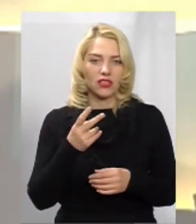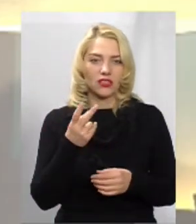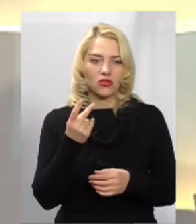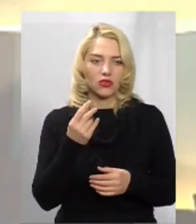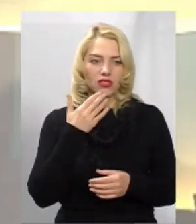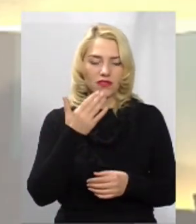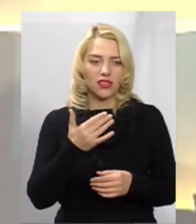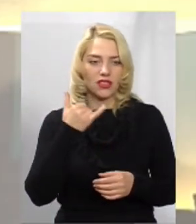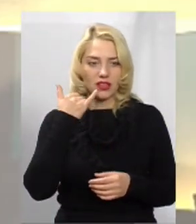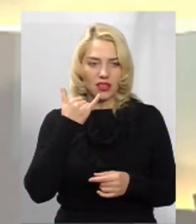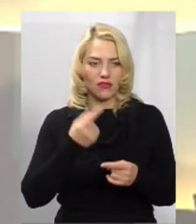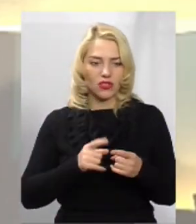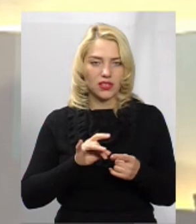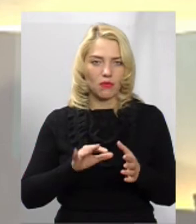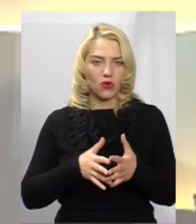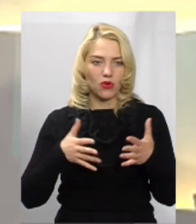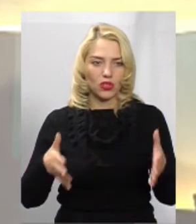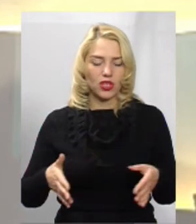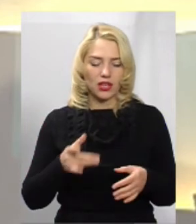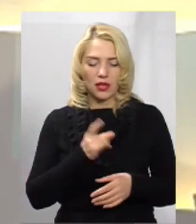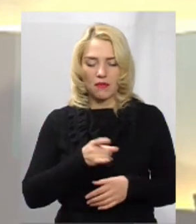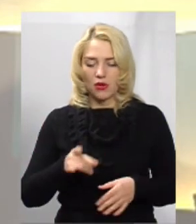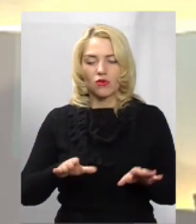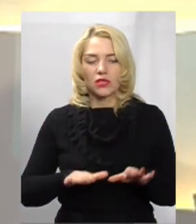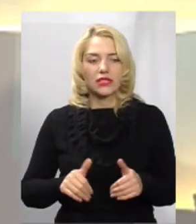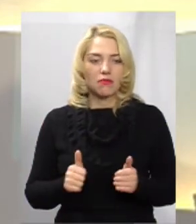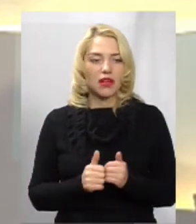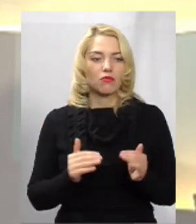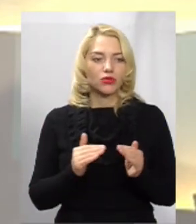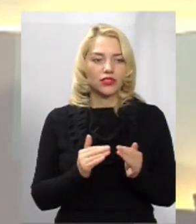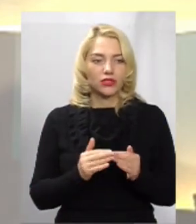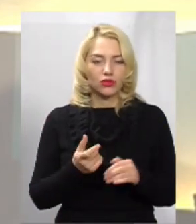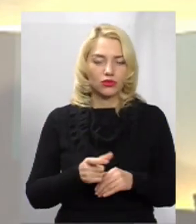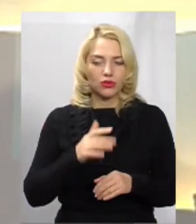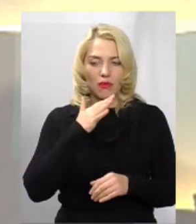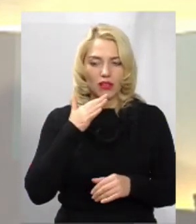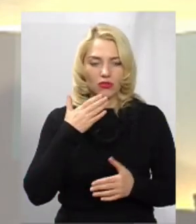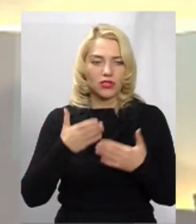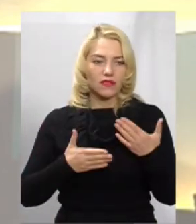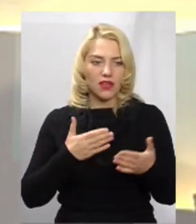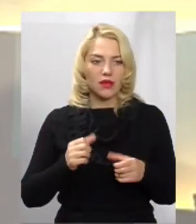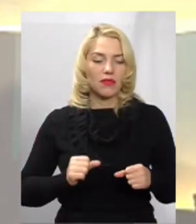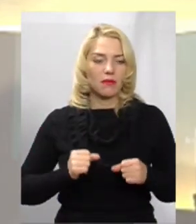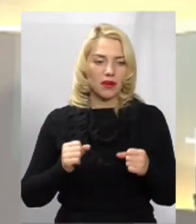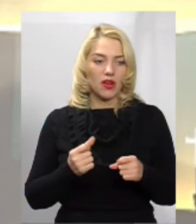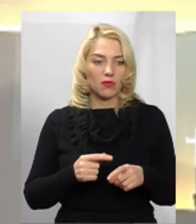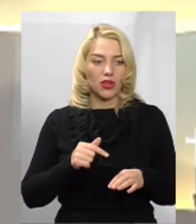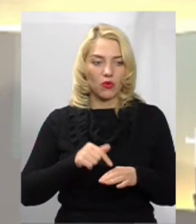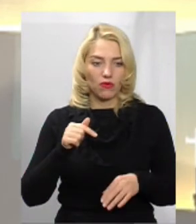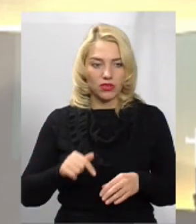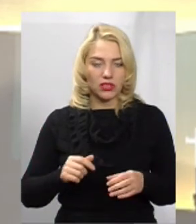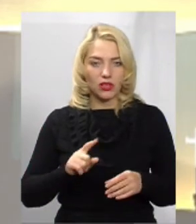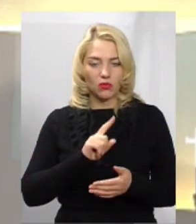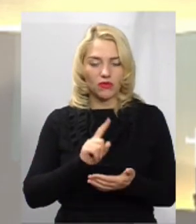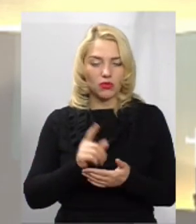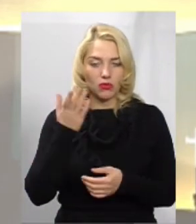телефонне, це про розширення паркоміст біля будинку. Дуже багато таких звернень. Намагаємося реагувати. Обов'язково,